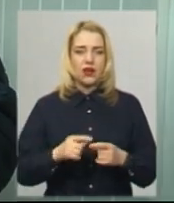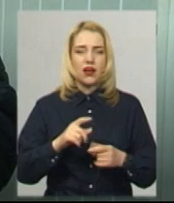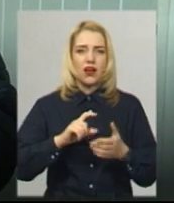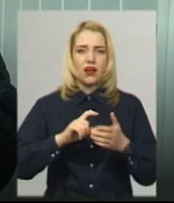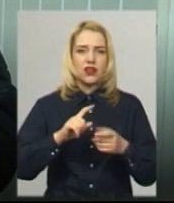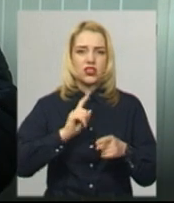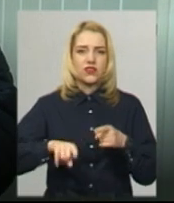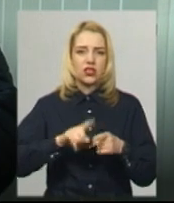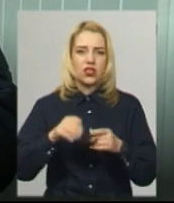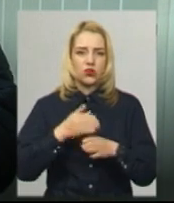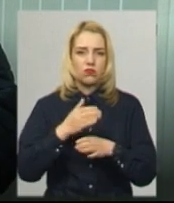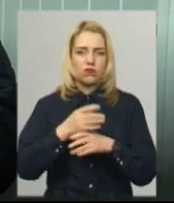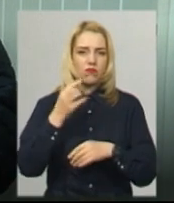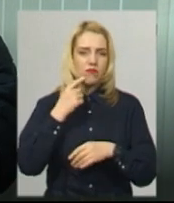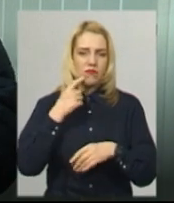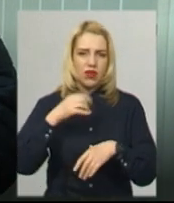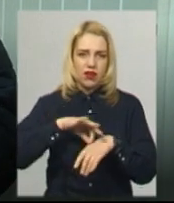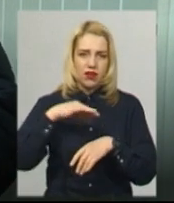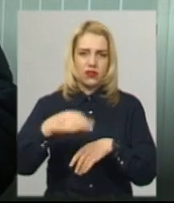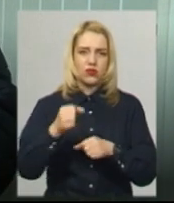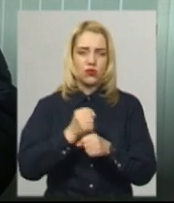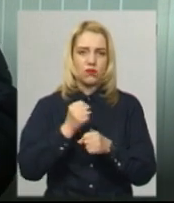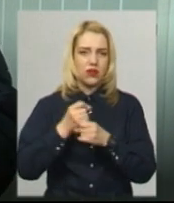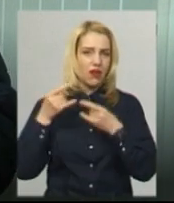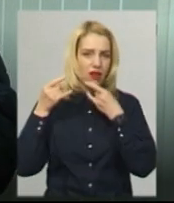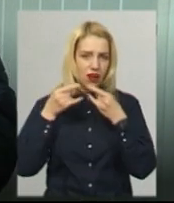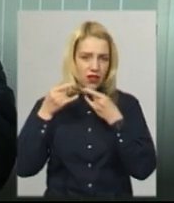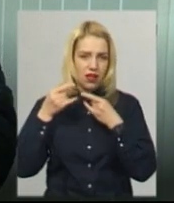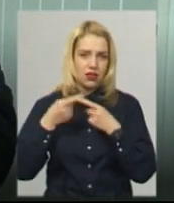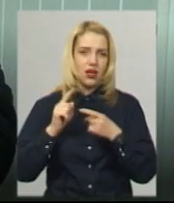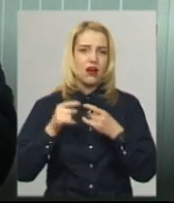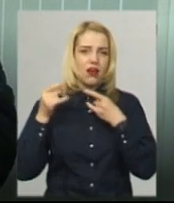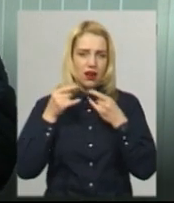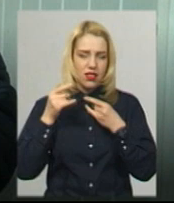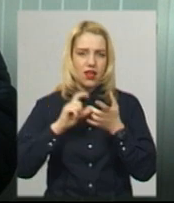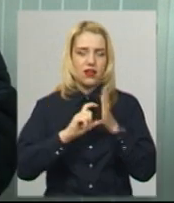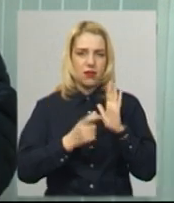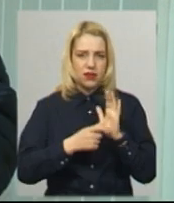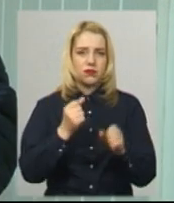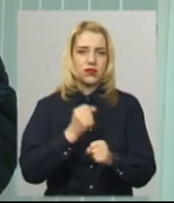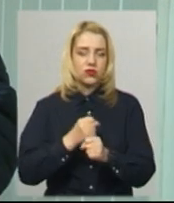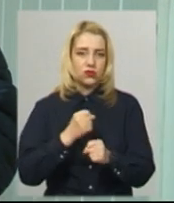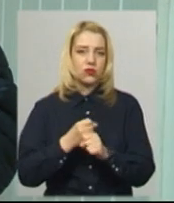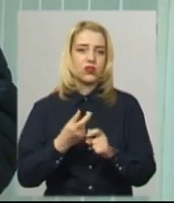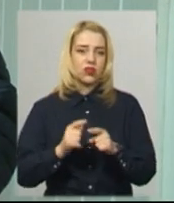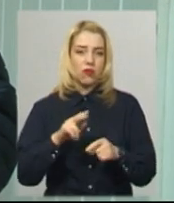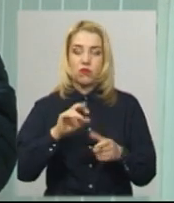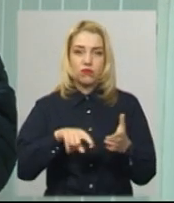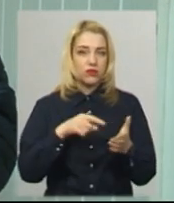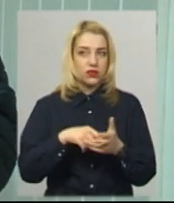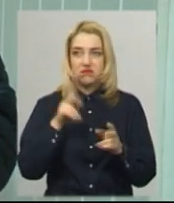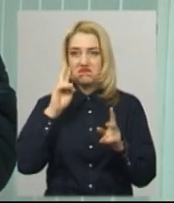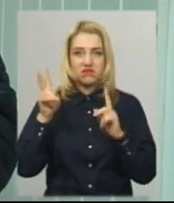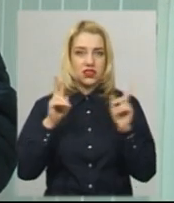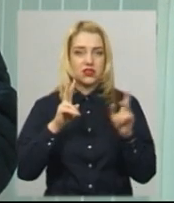допомоги, бо маю біль, зробила рентген, рентген-кабінет працює, а так заліто по місту, не знаю, кого